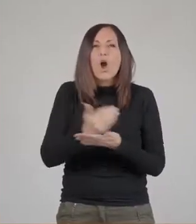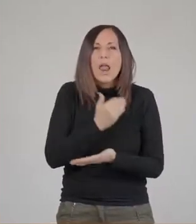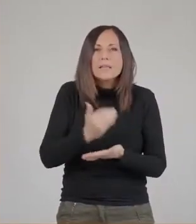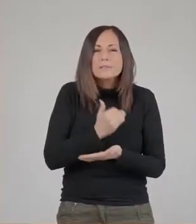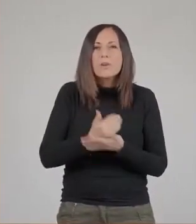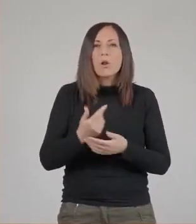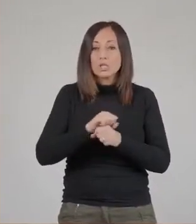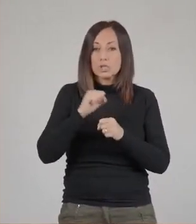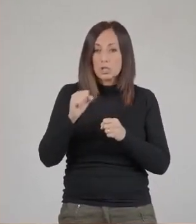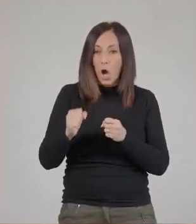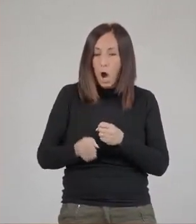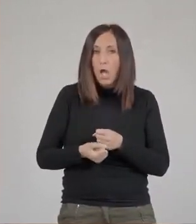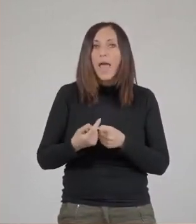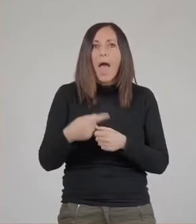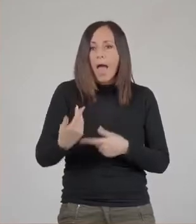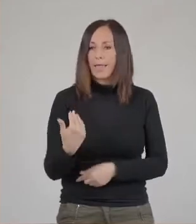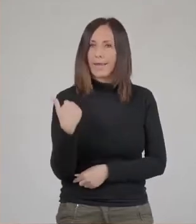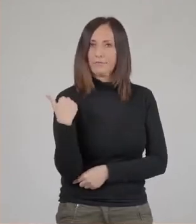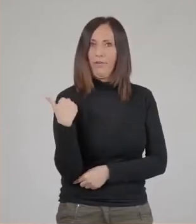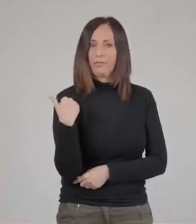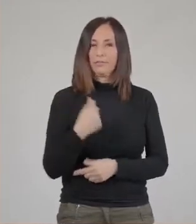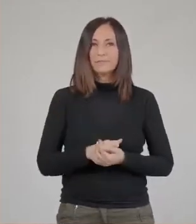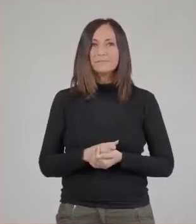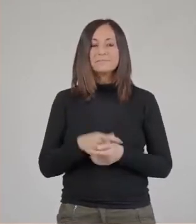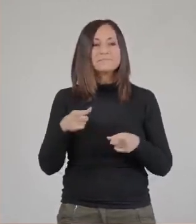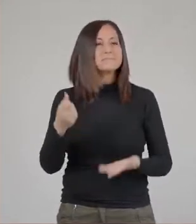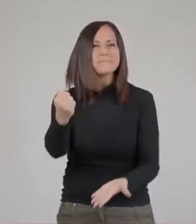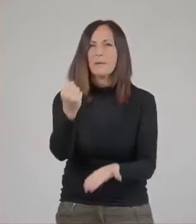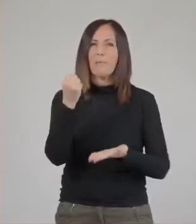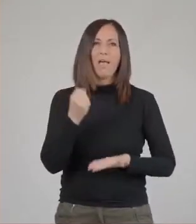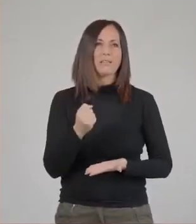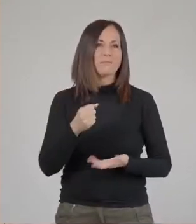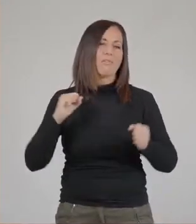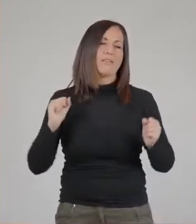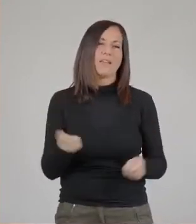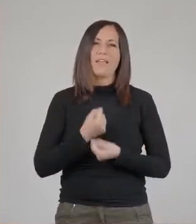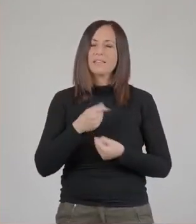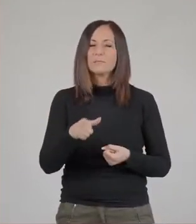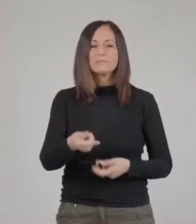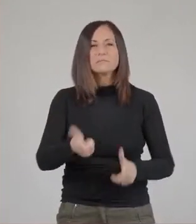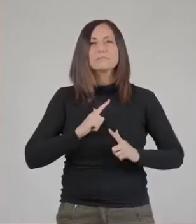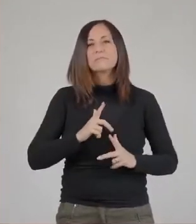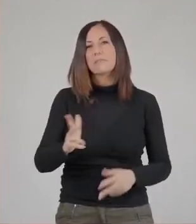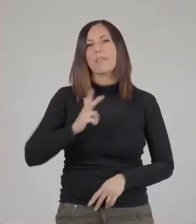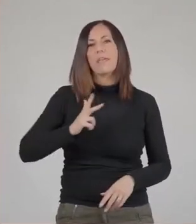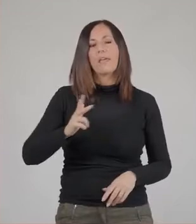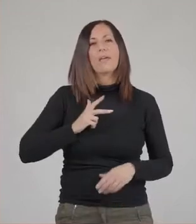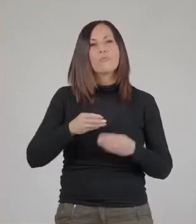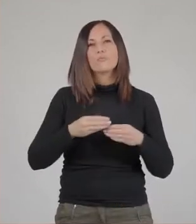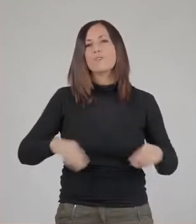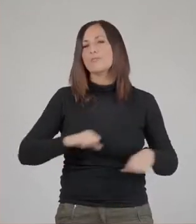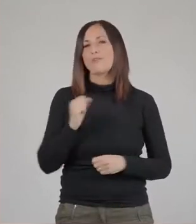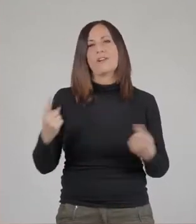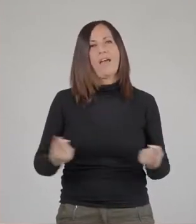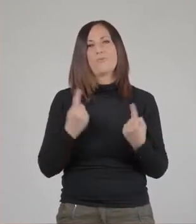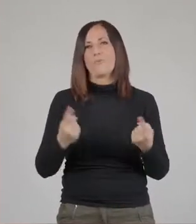storiche e recenti. Un patrimonio incredibile che costituisce la ricchezza vera di un museo